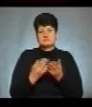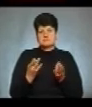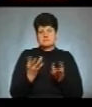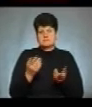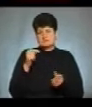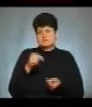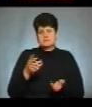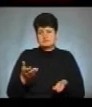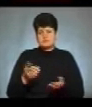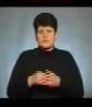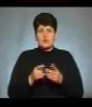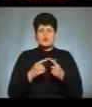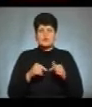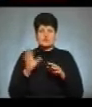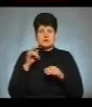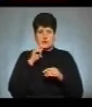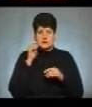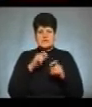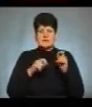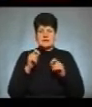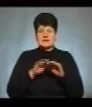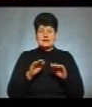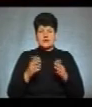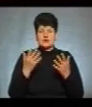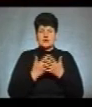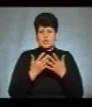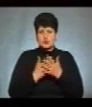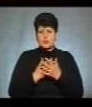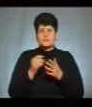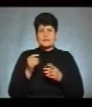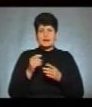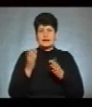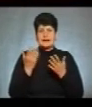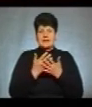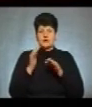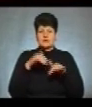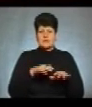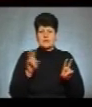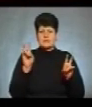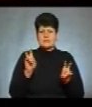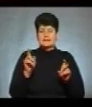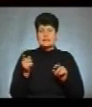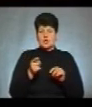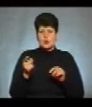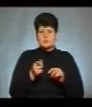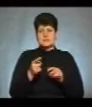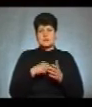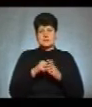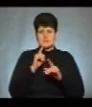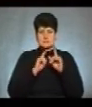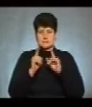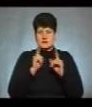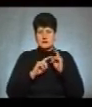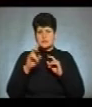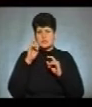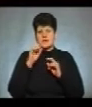Організовує Всеукраїнський фестиваль дитячого кіно, анімації, телебачення, кінохвилька, Тернопільська кінокомісія та Тернопільська міська рада. І